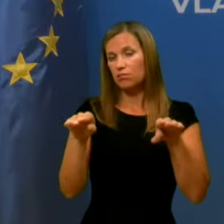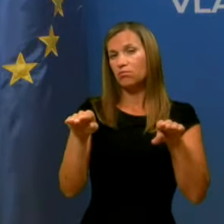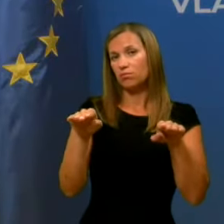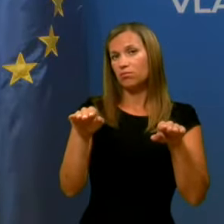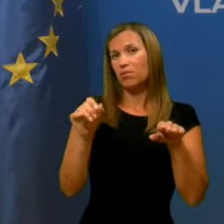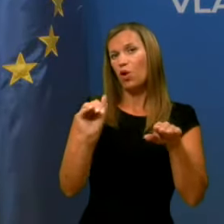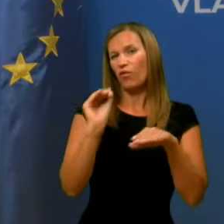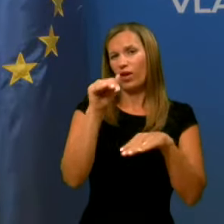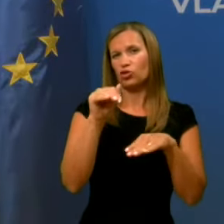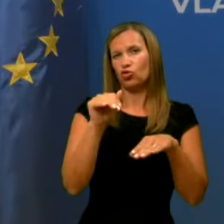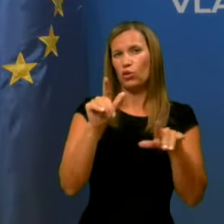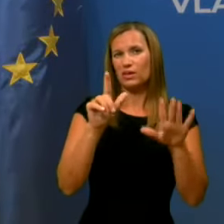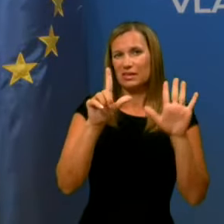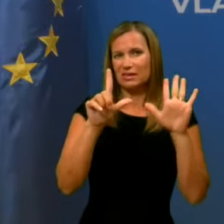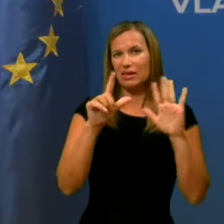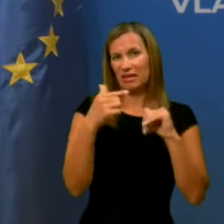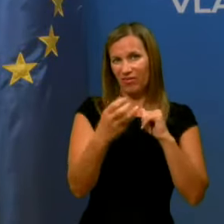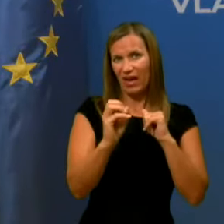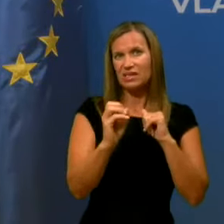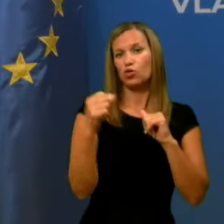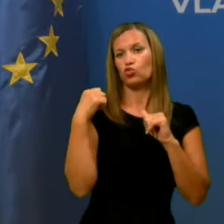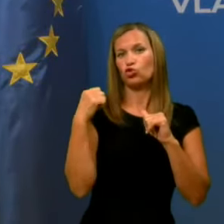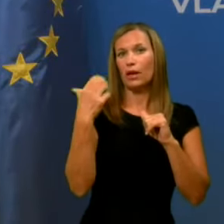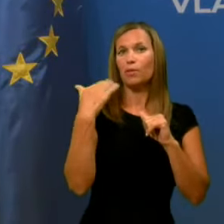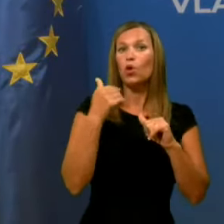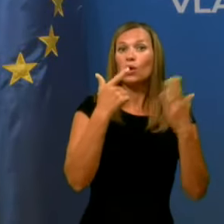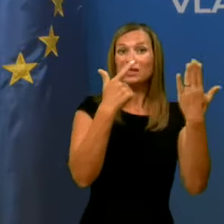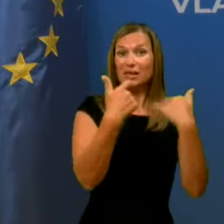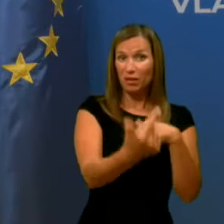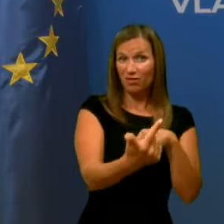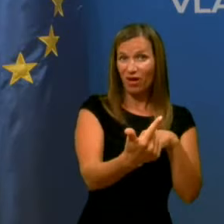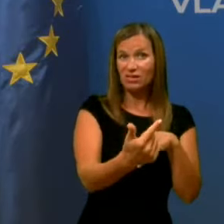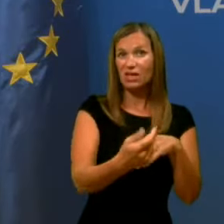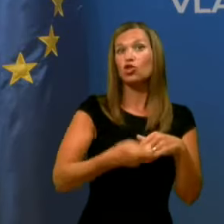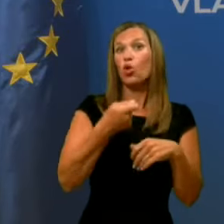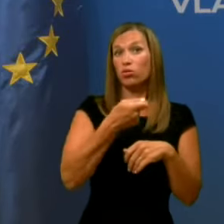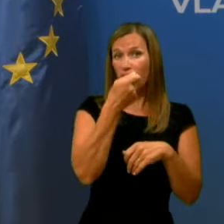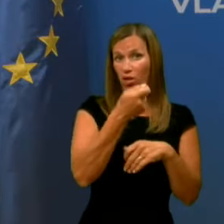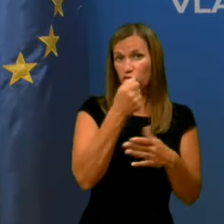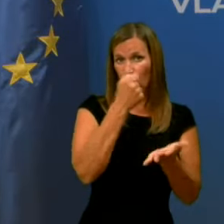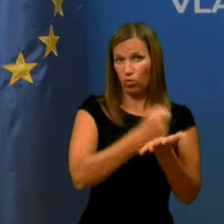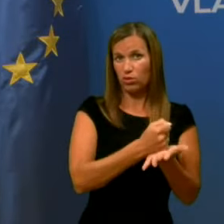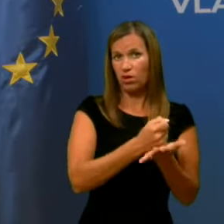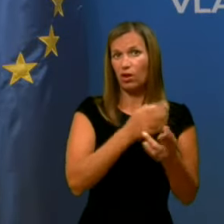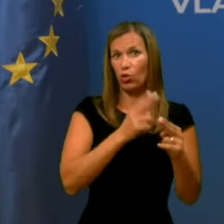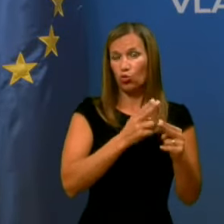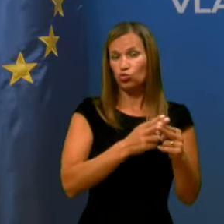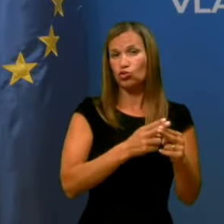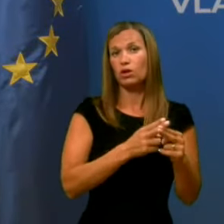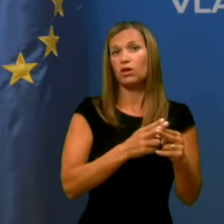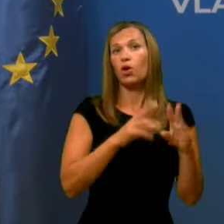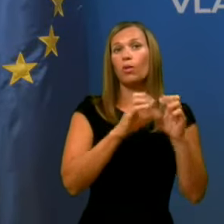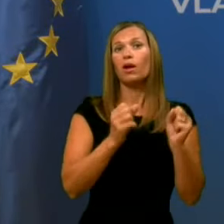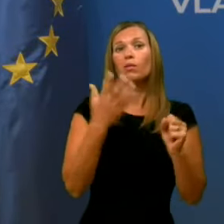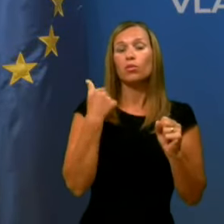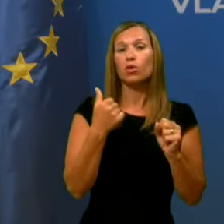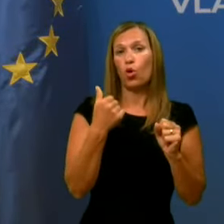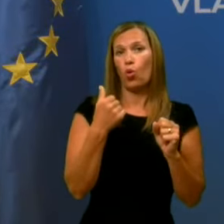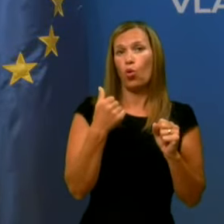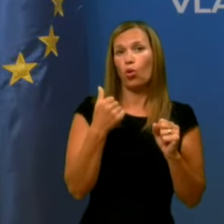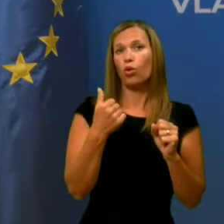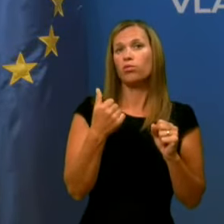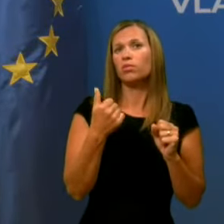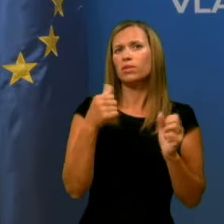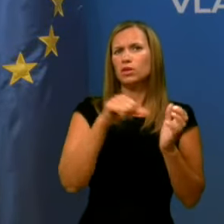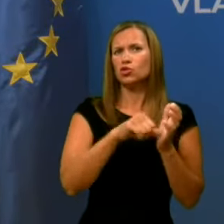Čeraj je bilo 27 dodatno potrejenih okuženih z COVID-19, upravljenih je bilo 935 testov.